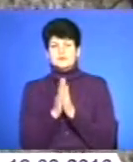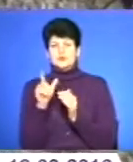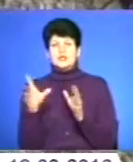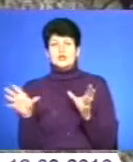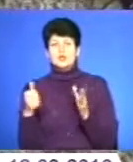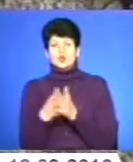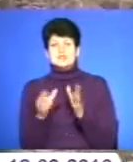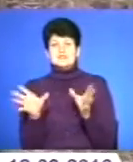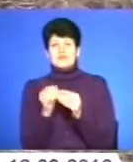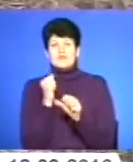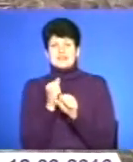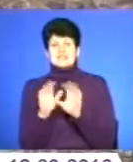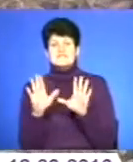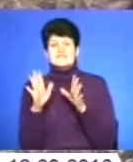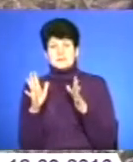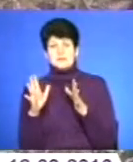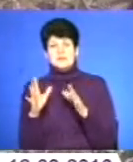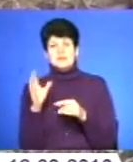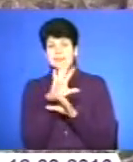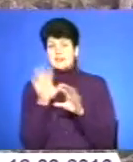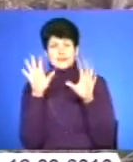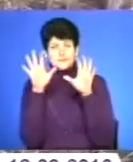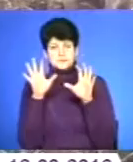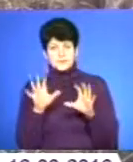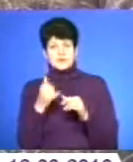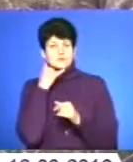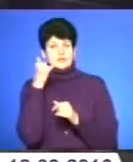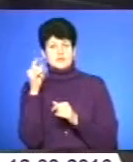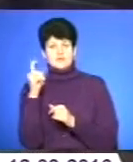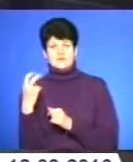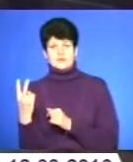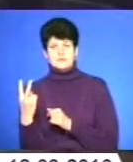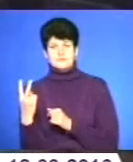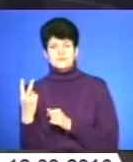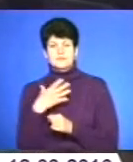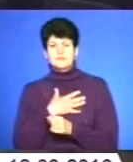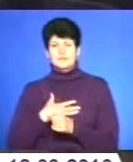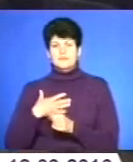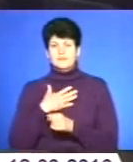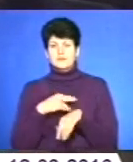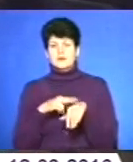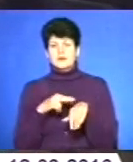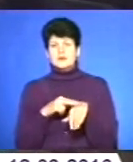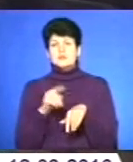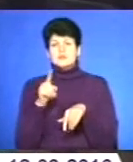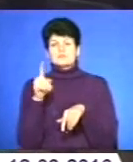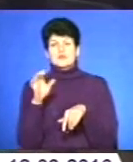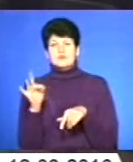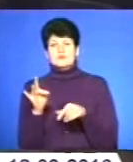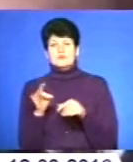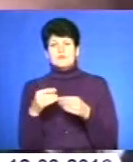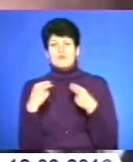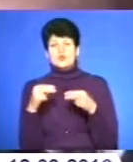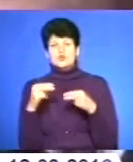співпраці і про випадки браконьєрства повідомляти на лінію 102. Непокоїть правоохоронців та очільника Зборівщини і зростання продажу